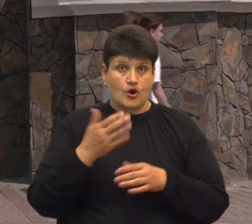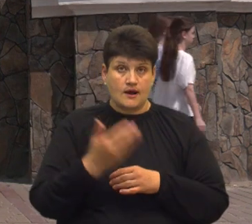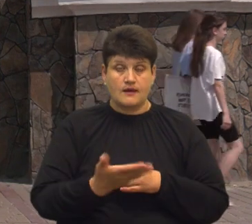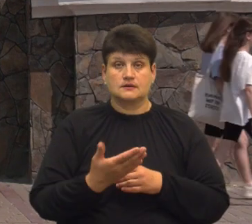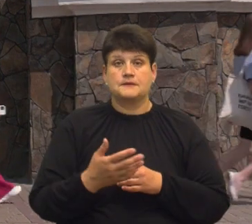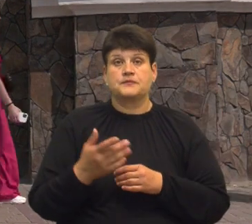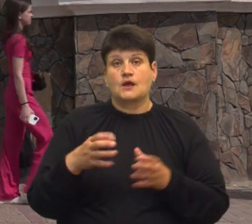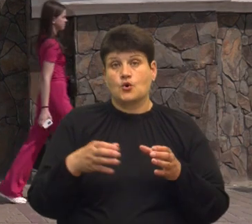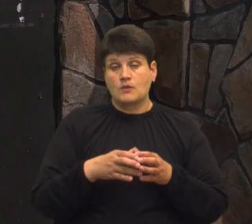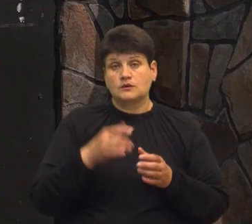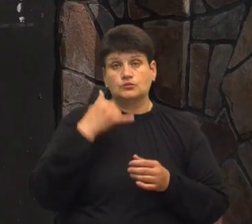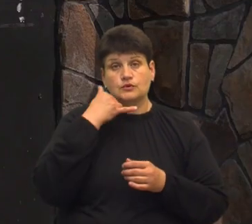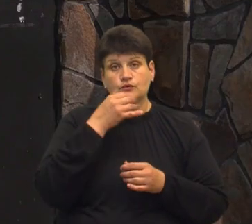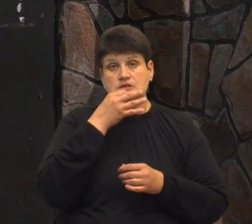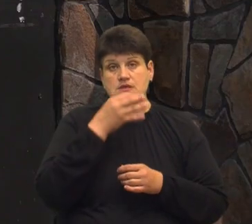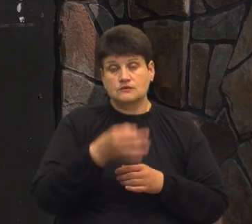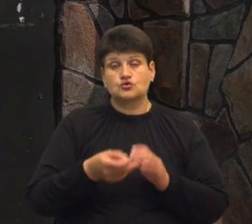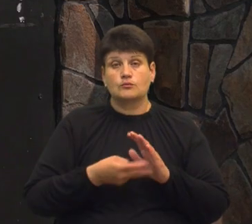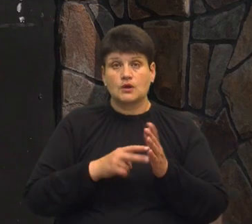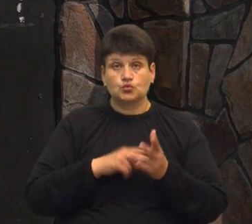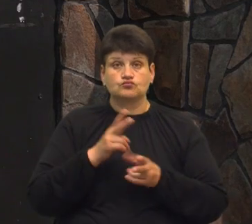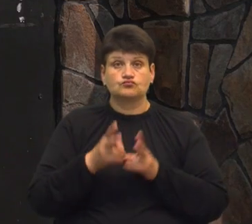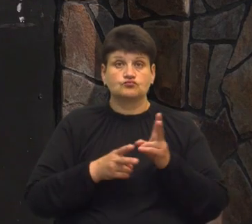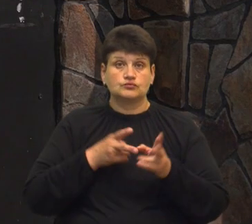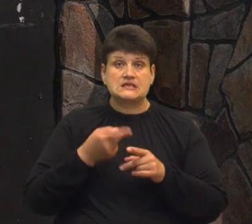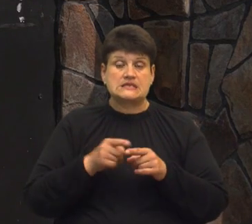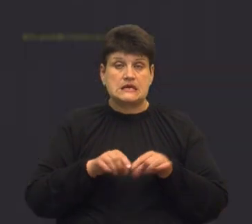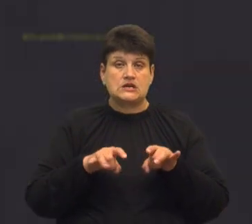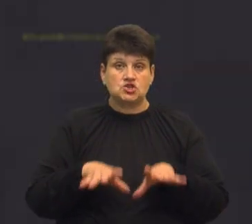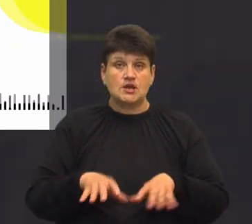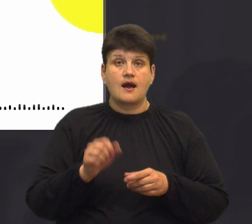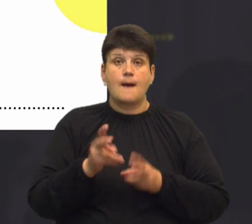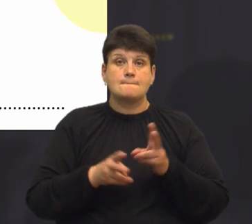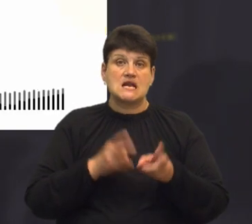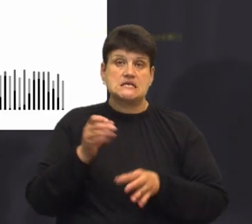Серафимов телефоном сказав, що планують оскаржувати це рішення в апеляційному суді.